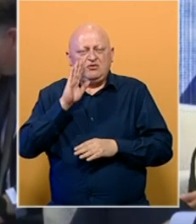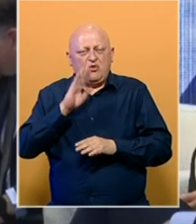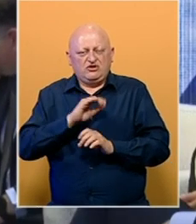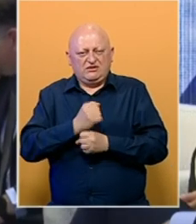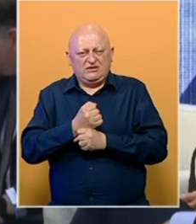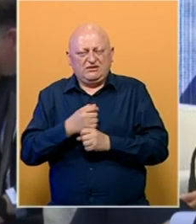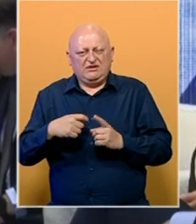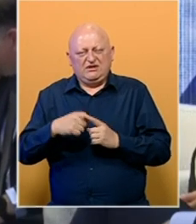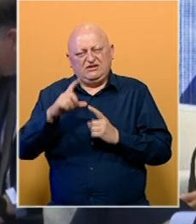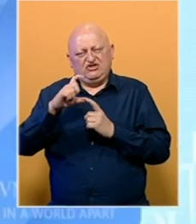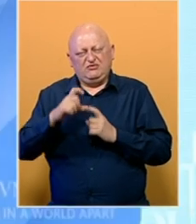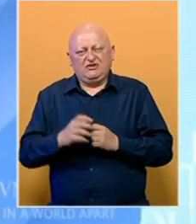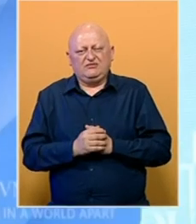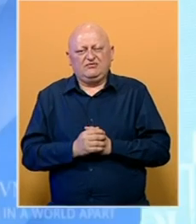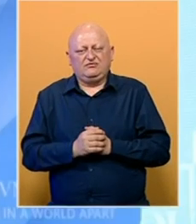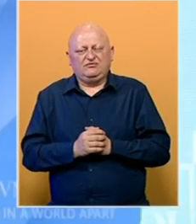Bosni i Hercegovini, Kristijan Šmit.